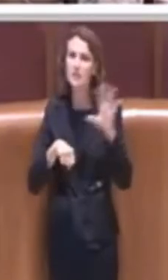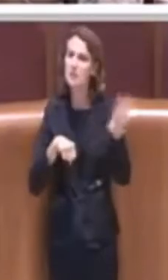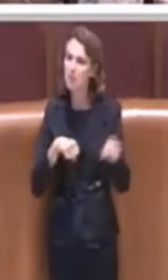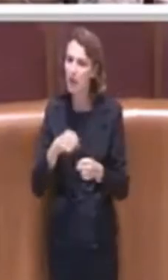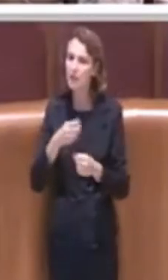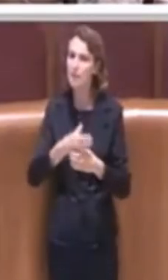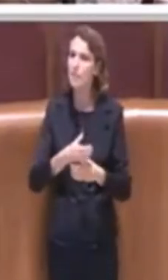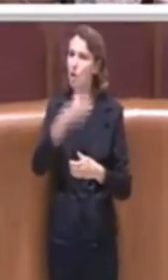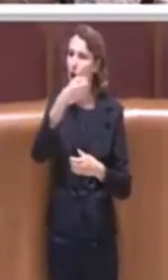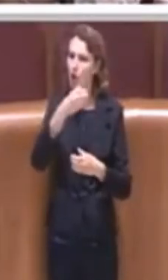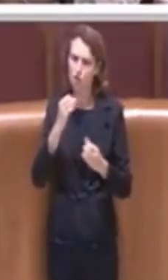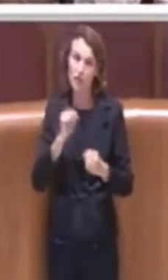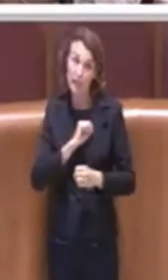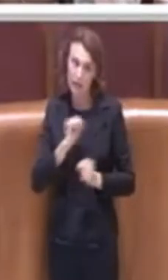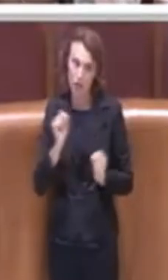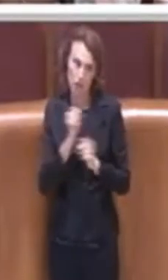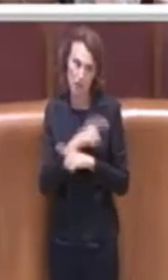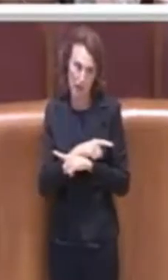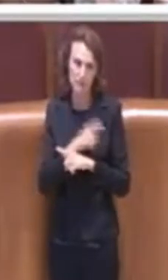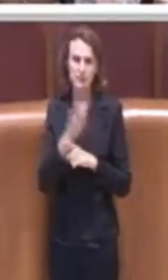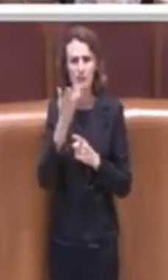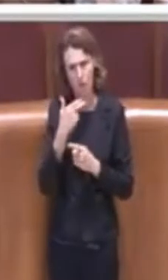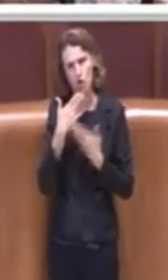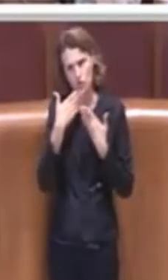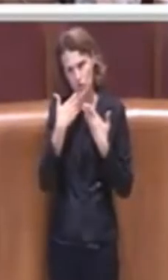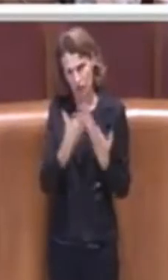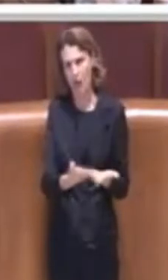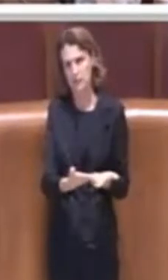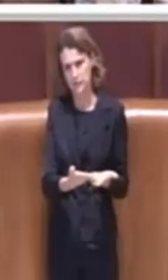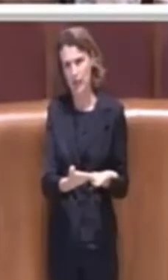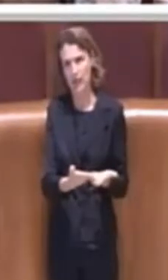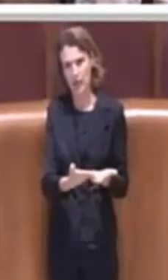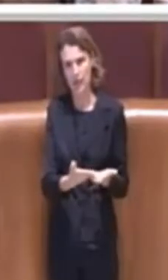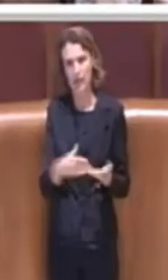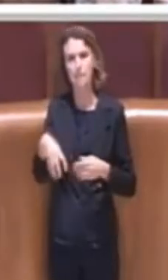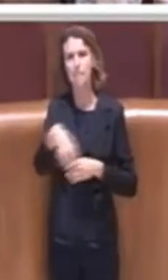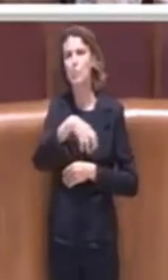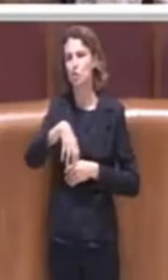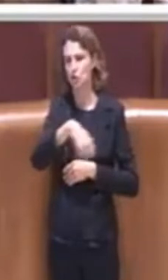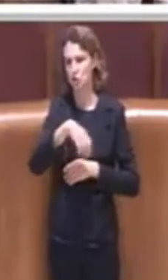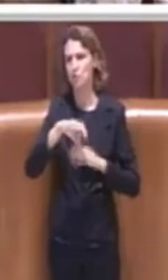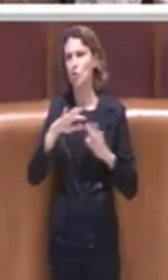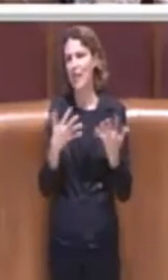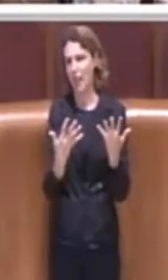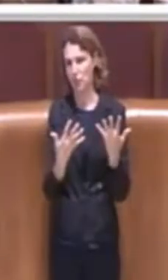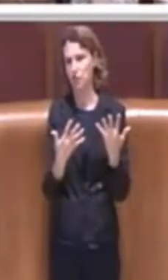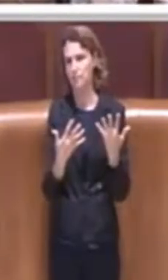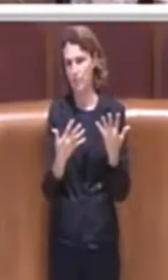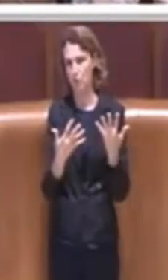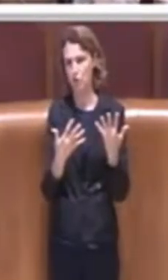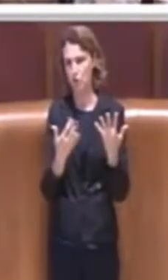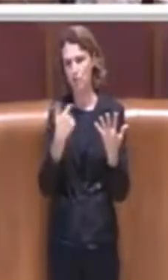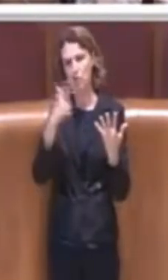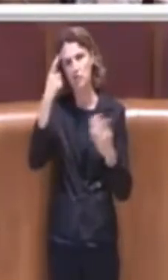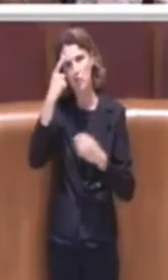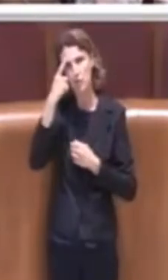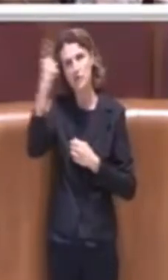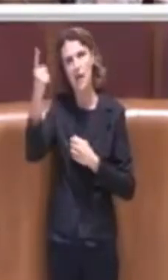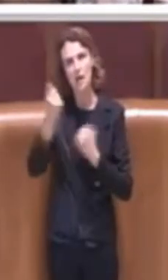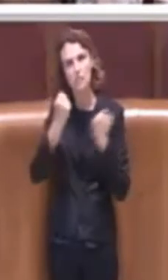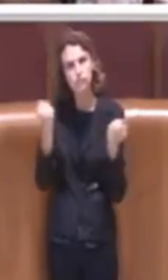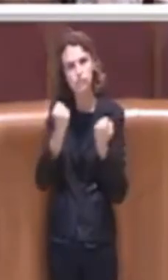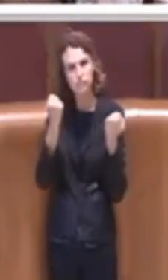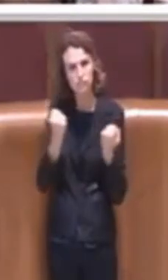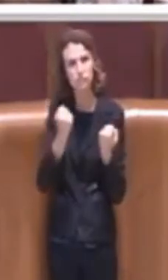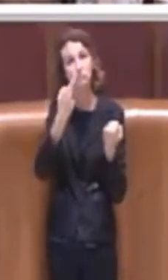credo in forma gratuita e di questo voglio ringraziare il municipio decimo che ha dato vita a un'iniziativa di questo tipo.